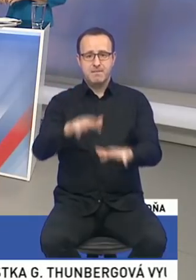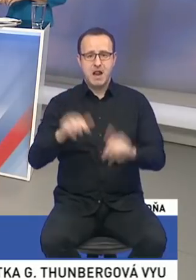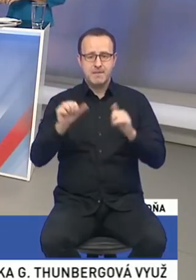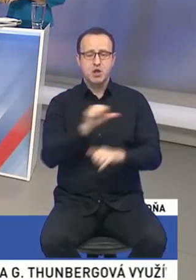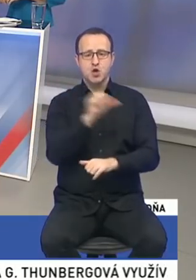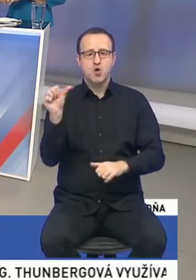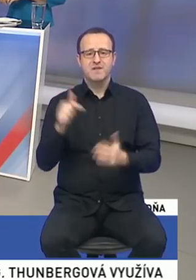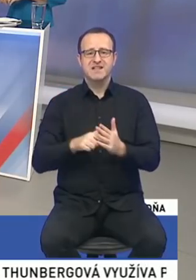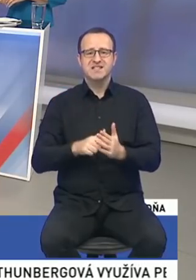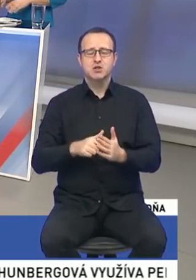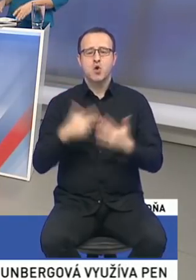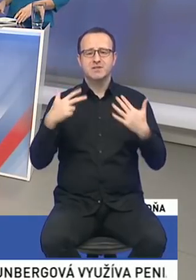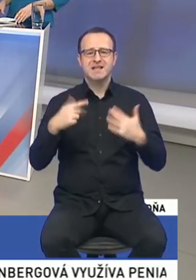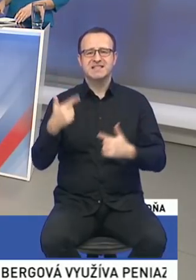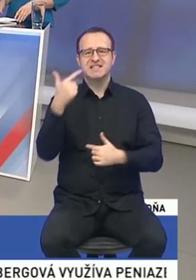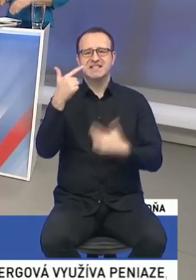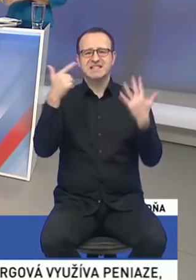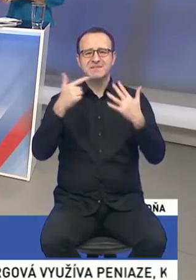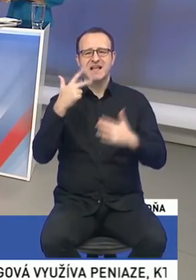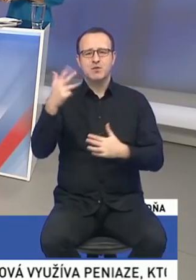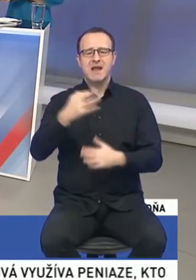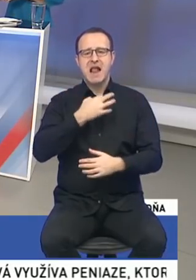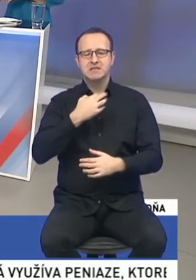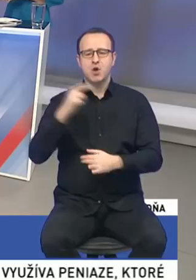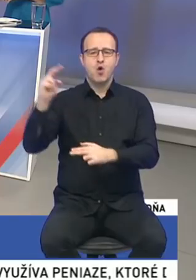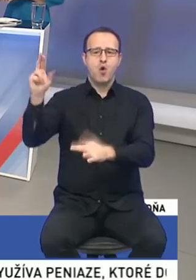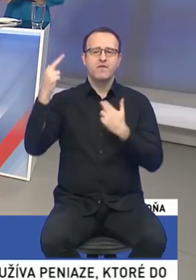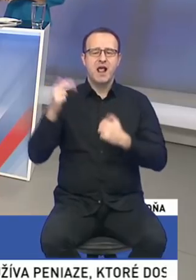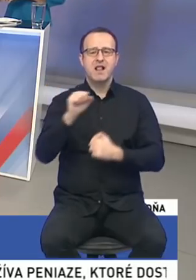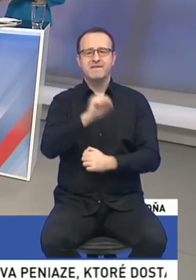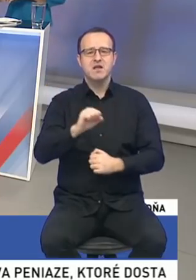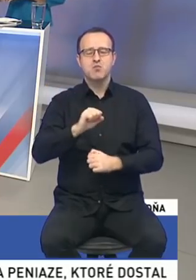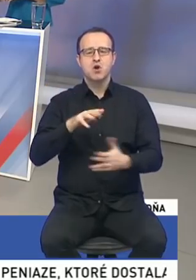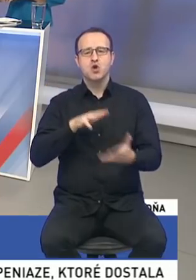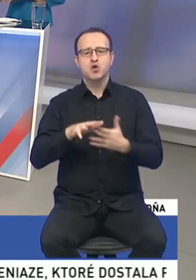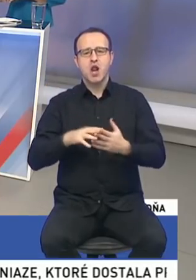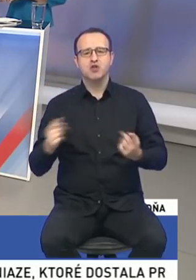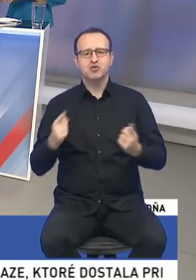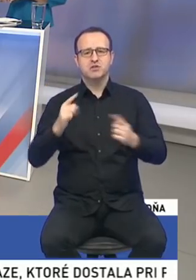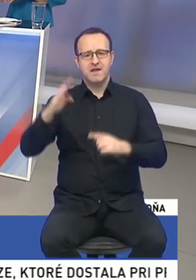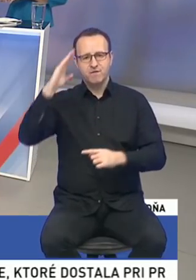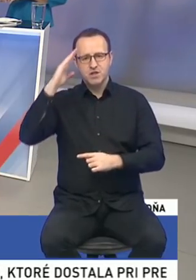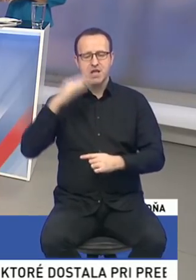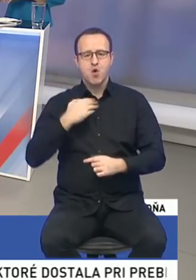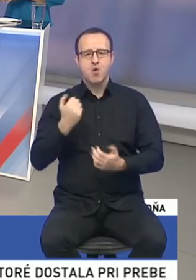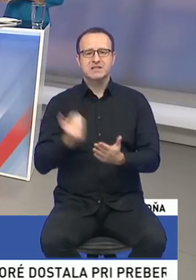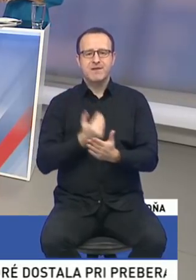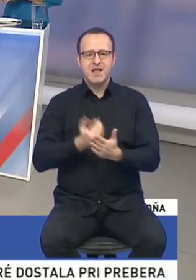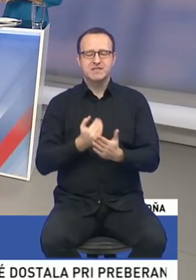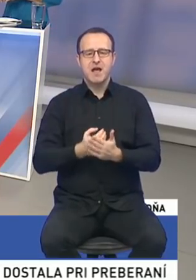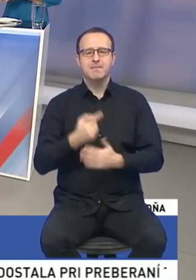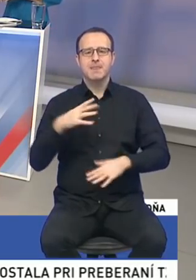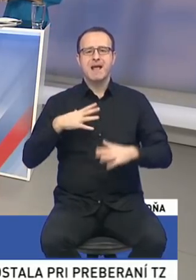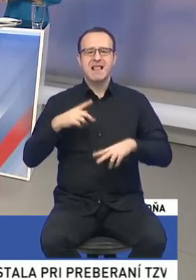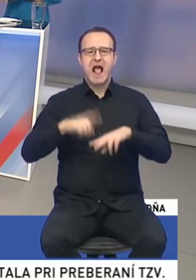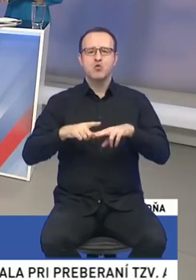73 hlasmi odvolal z výboru na kontrolu činnosti vojenského spravodajstva. Bolo to na podnet podpredsedu SNS Antona Hrnka, ktorému prekážali